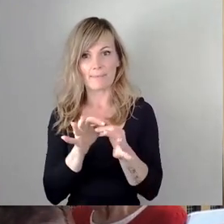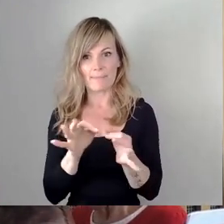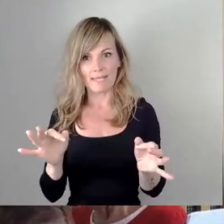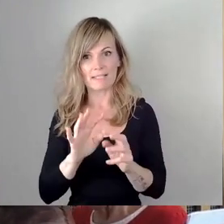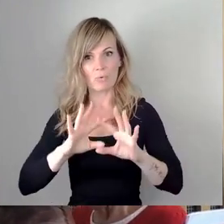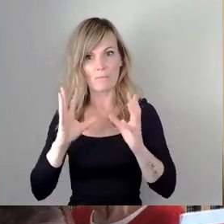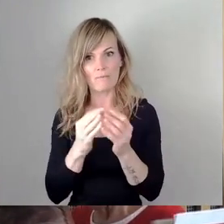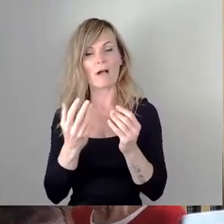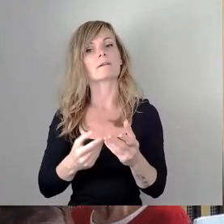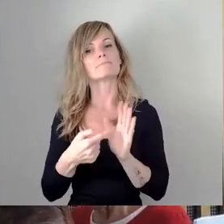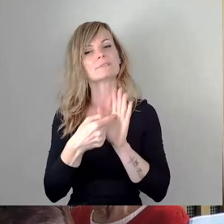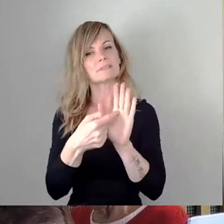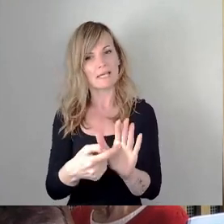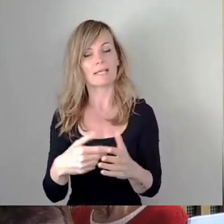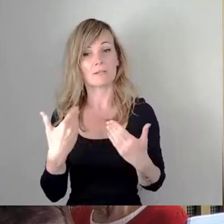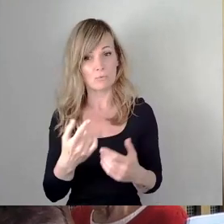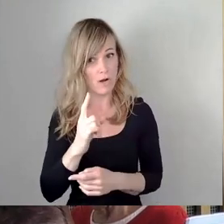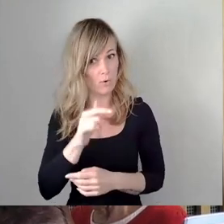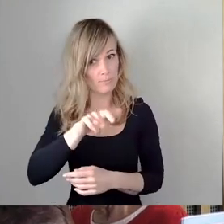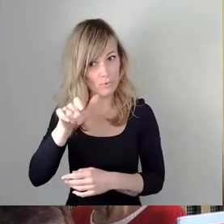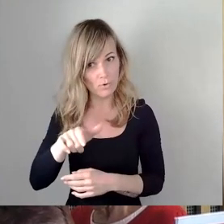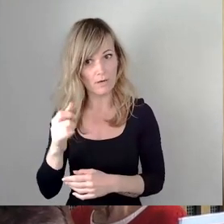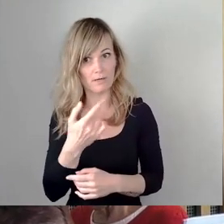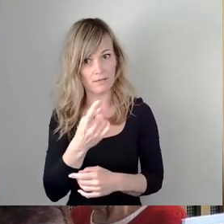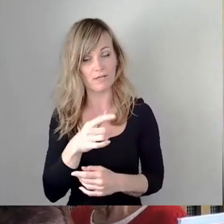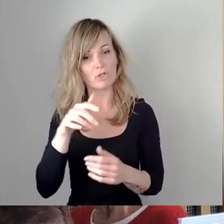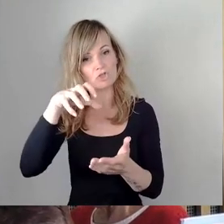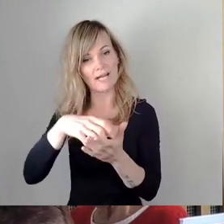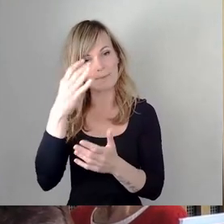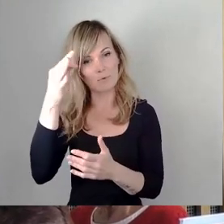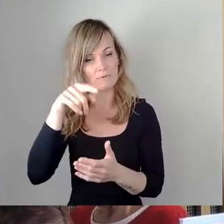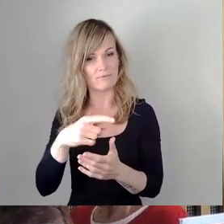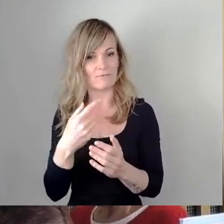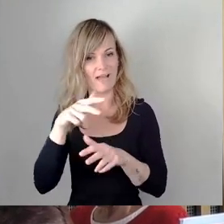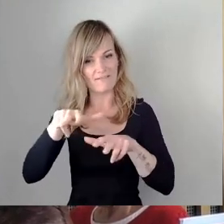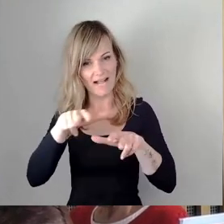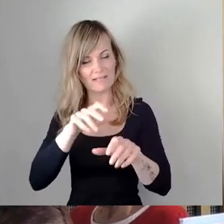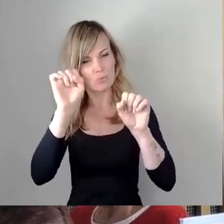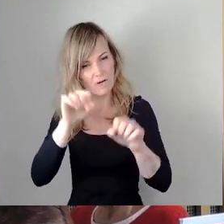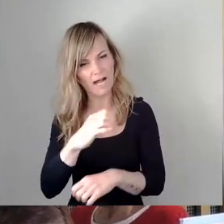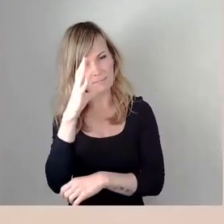dargestellt wird, sodass sie auch die Bürgerinnen und Bürger den Standpunkt der Verwaltung nachvollziehen können.